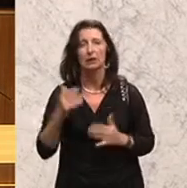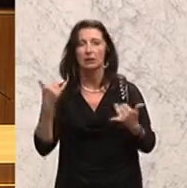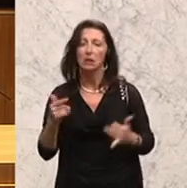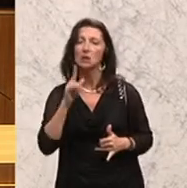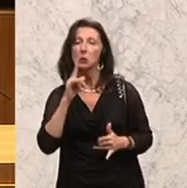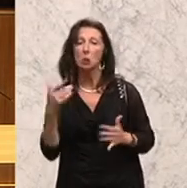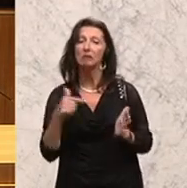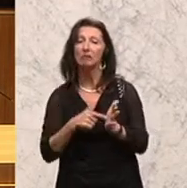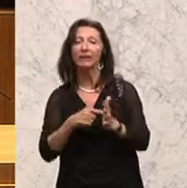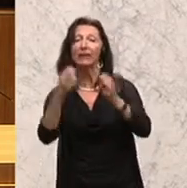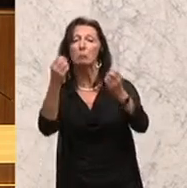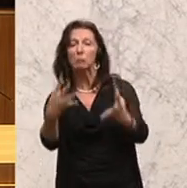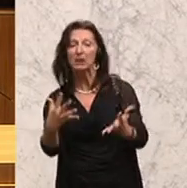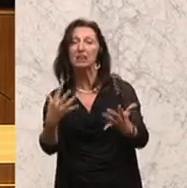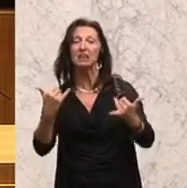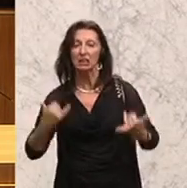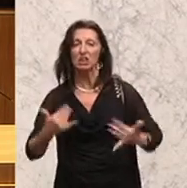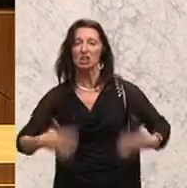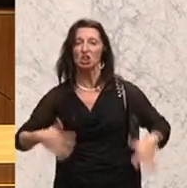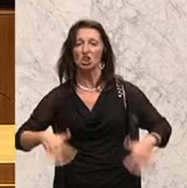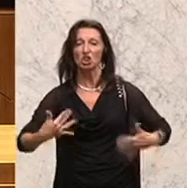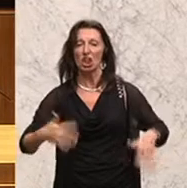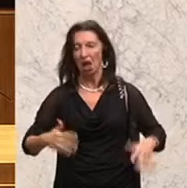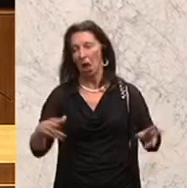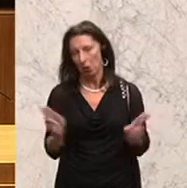ist und ein sehr erratisches, punktuelles Engagement.